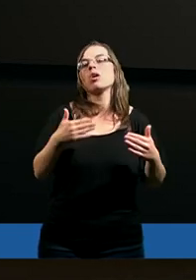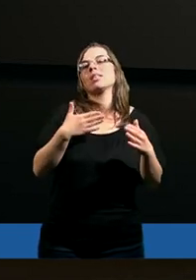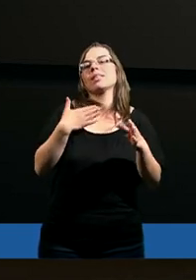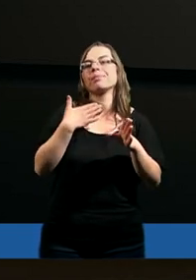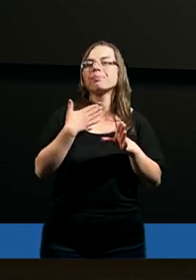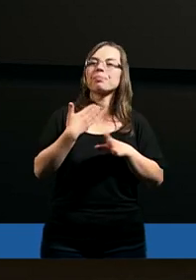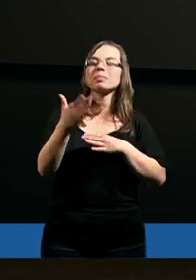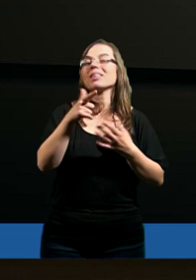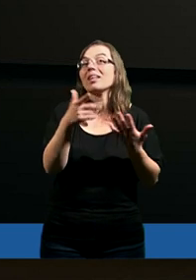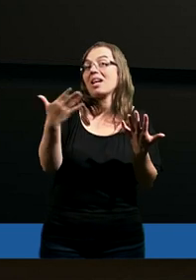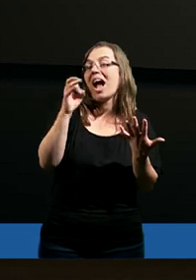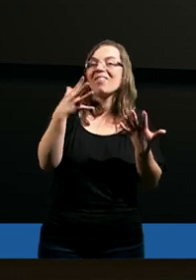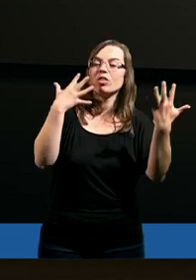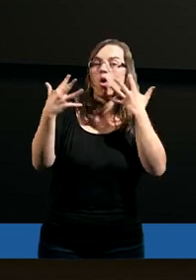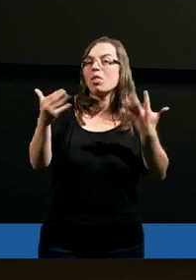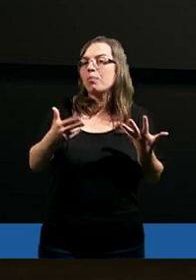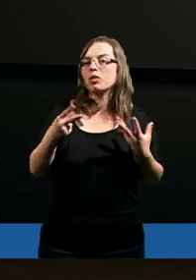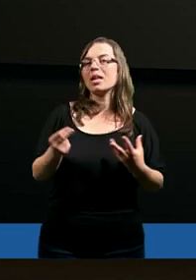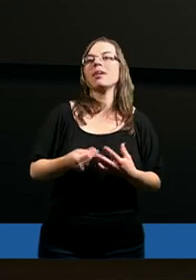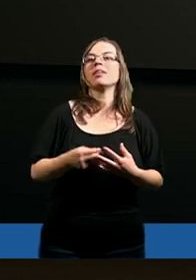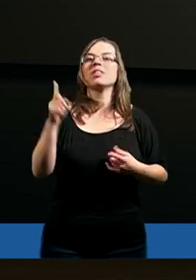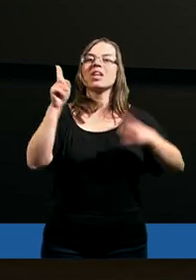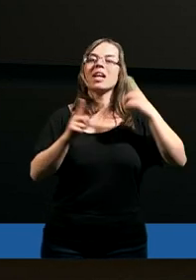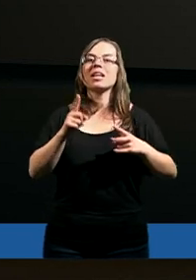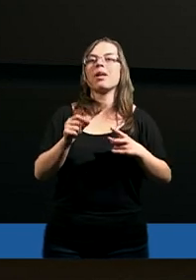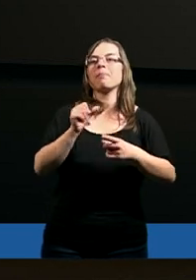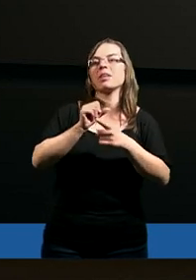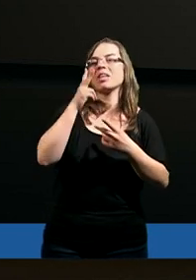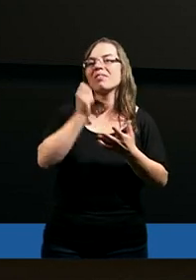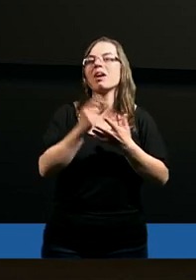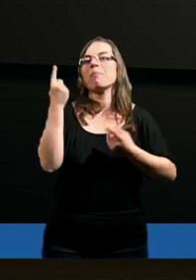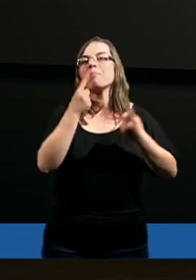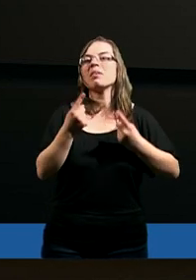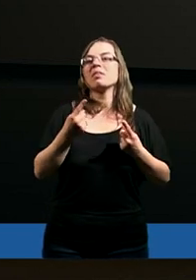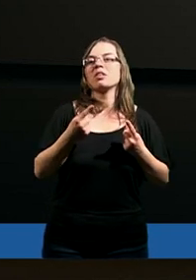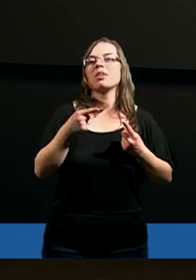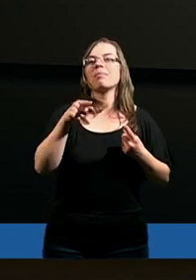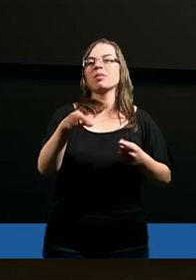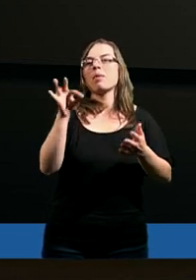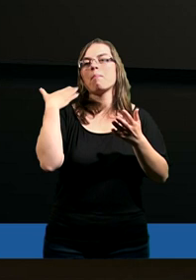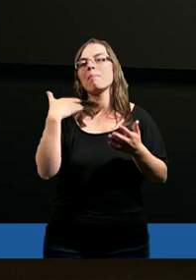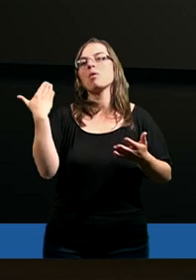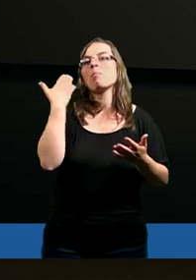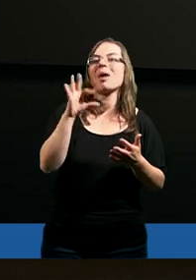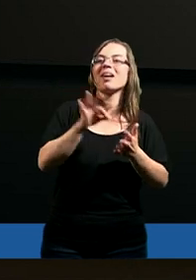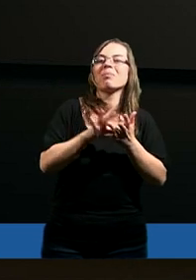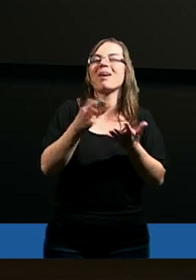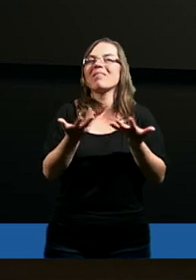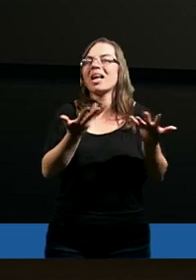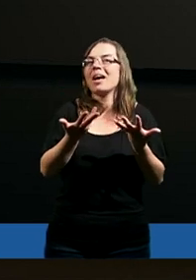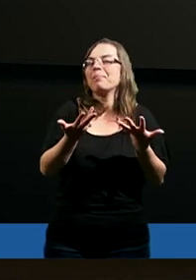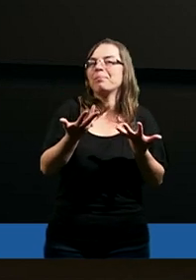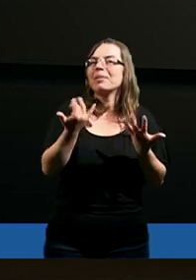one nie zawsze tak wyglądały. Czasami na przykład wielkim zwiedzeniem były takie bardzo właśnie